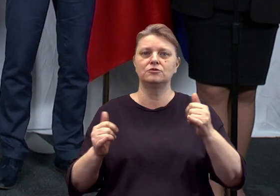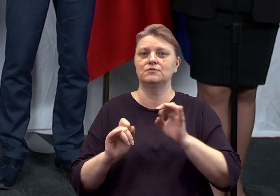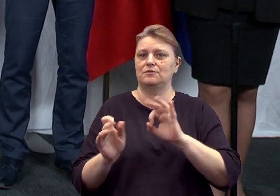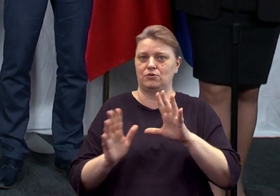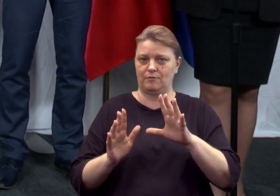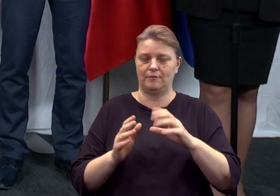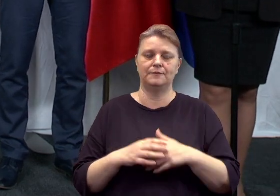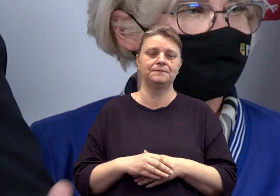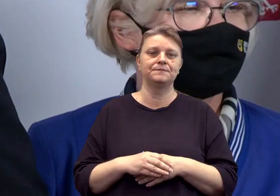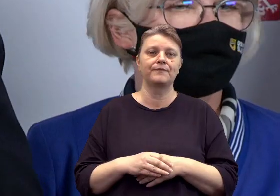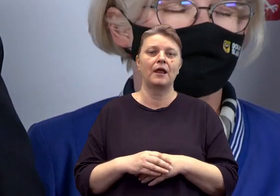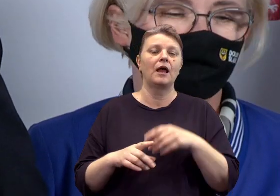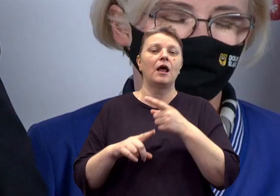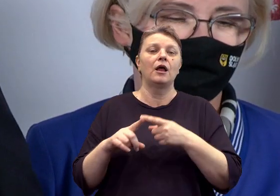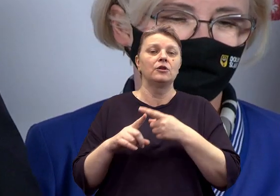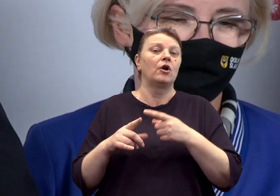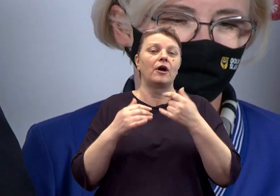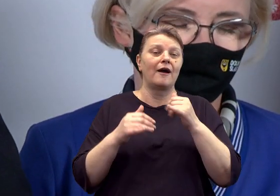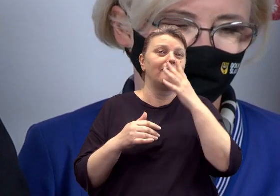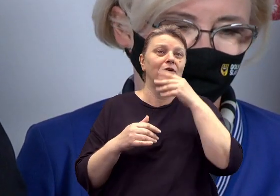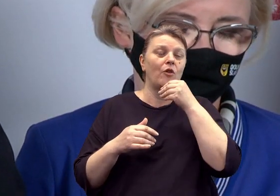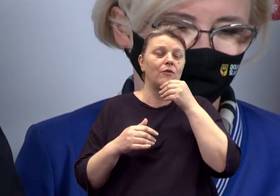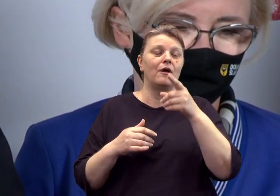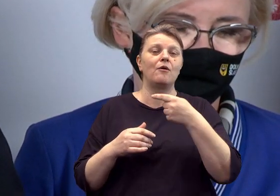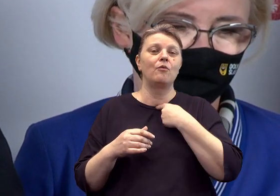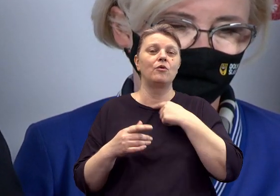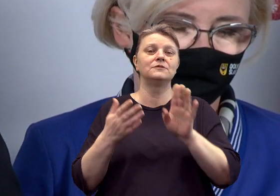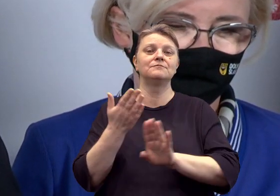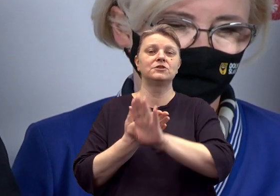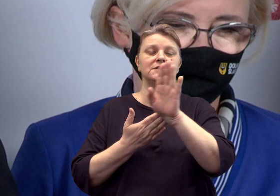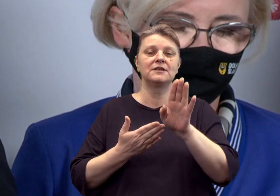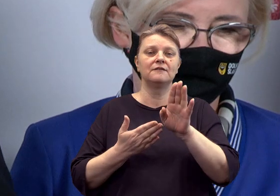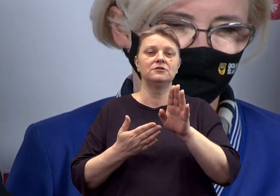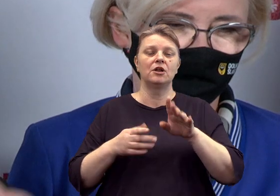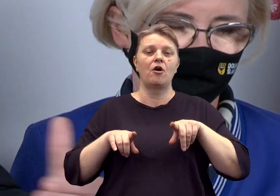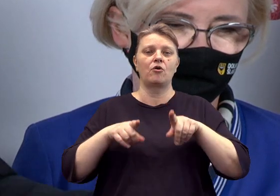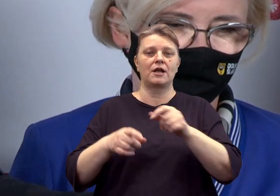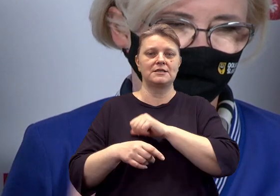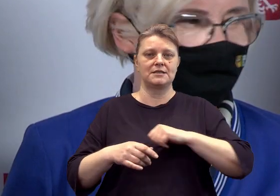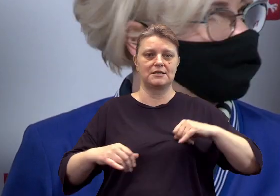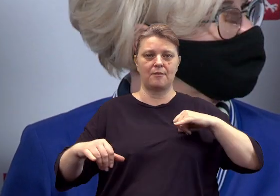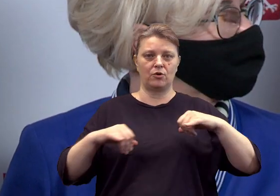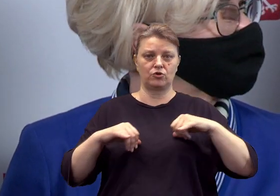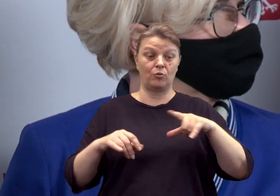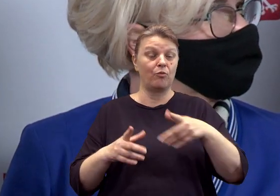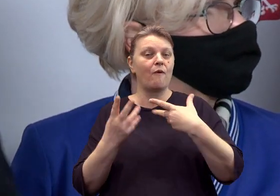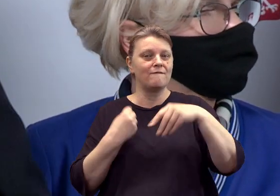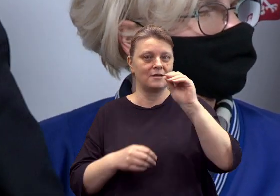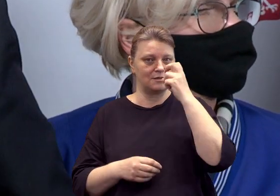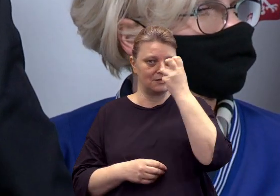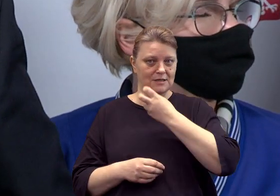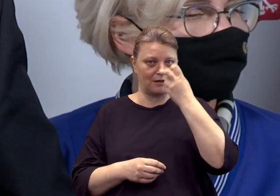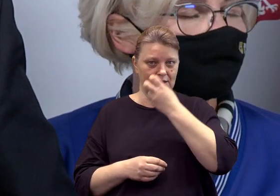Trochę inaczej kształtowały się głosy przedstawicieli organizacji samorządowych. Tu było więcej zainteresowania